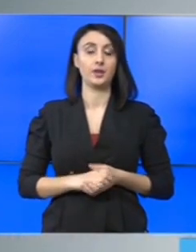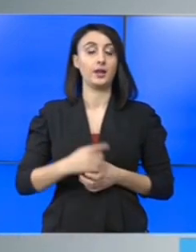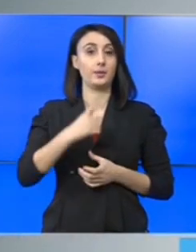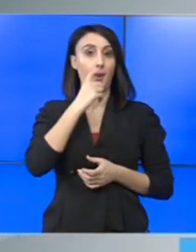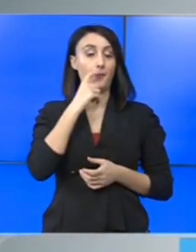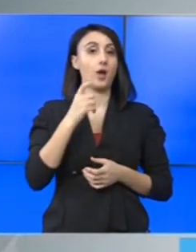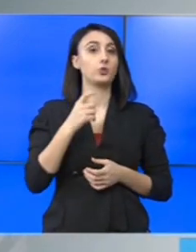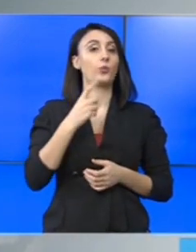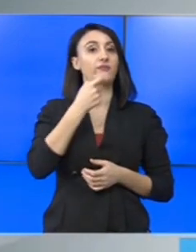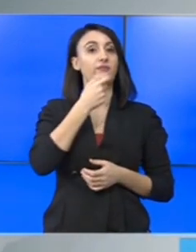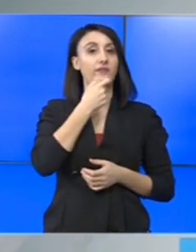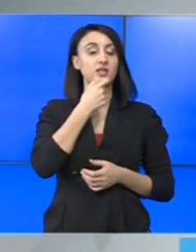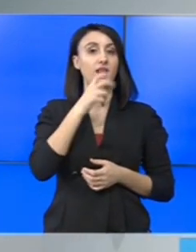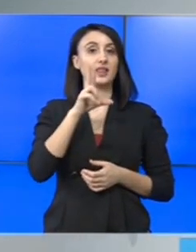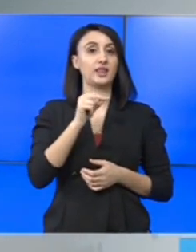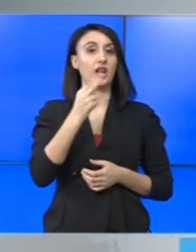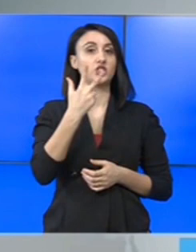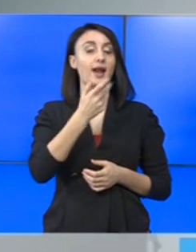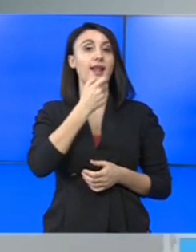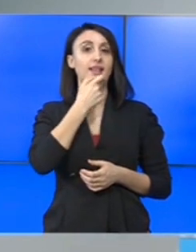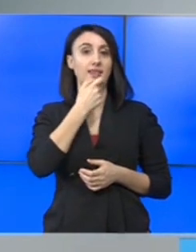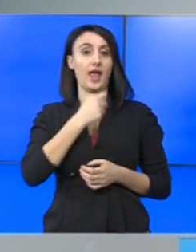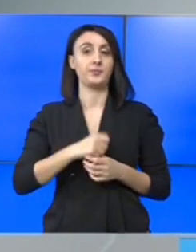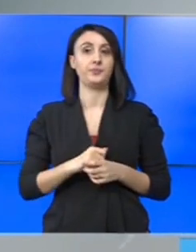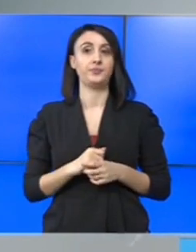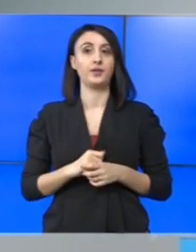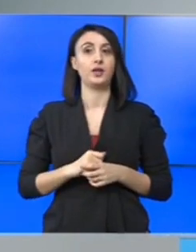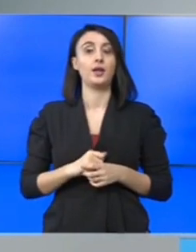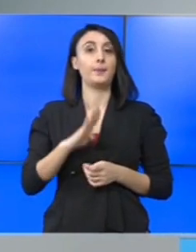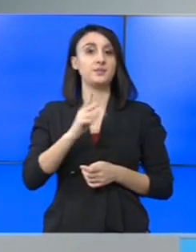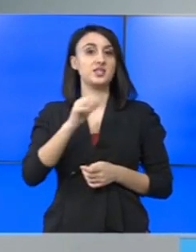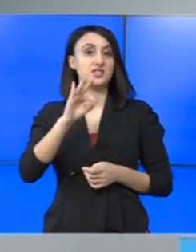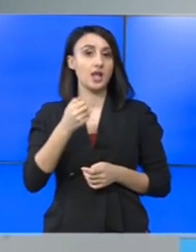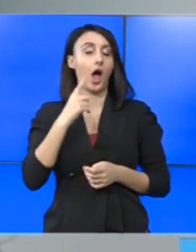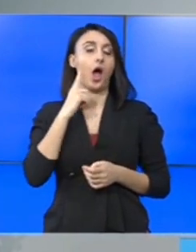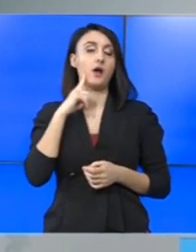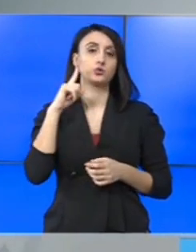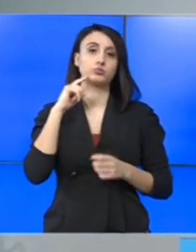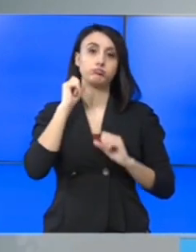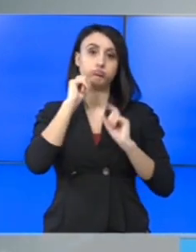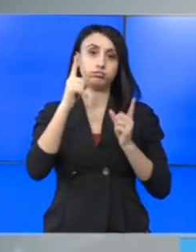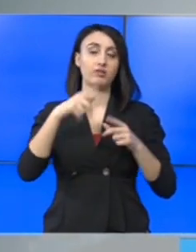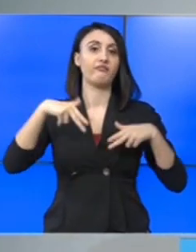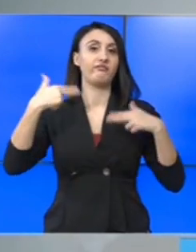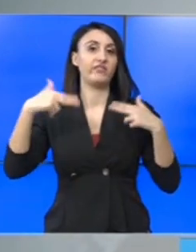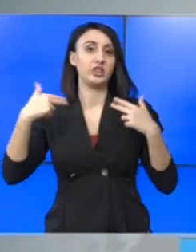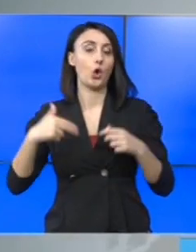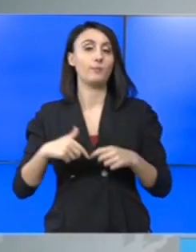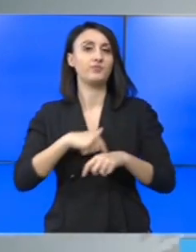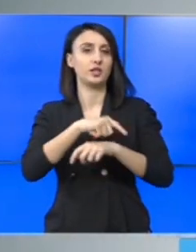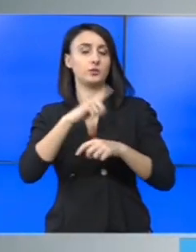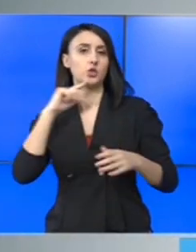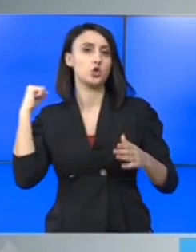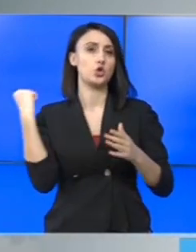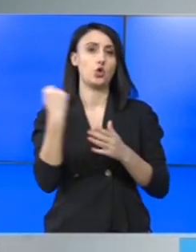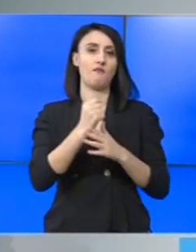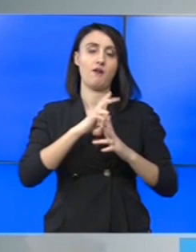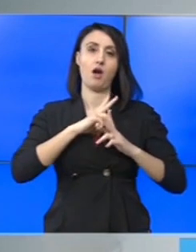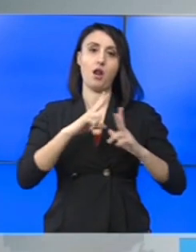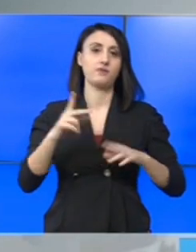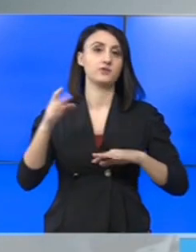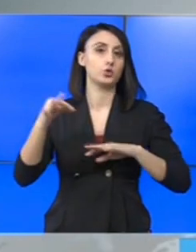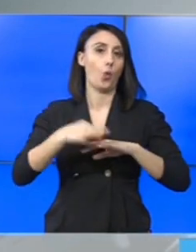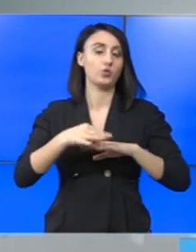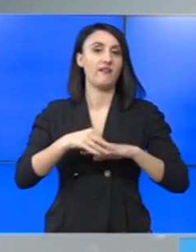Agresorul, un bărbat în vârstă de 33 de ani din Telciu, județul Bistrița, a fost surprins pe camere în timp ce își lovea cu bestialitate